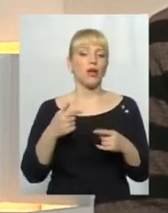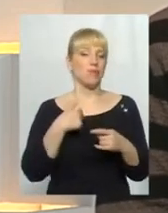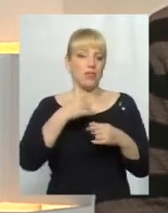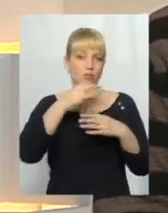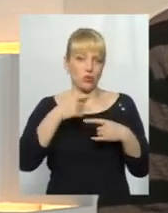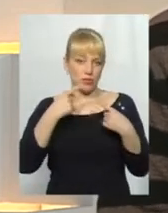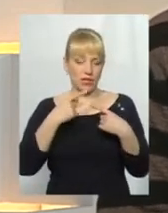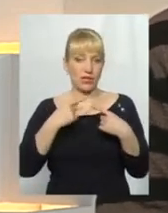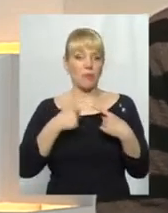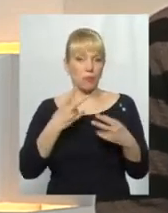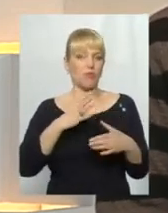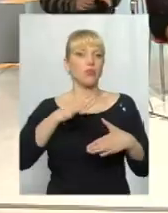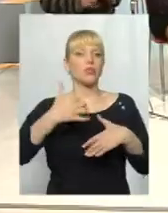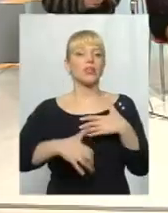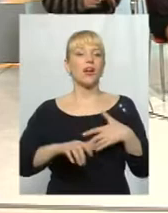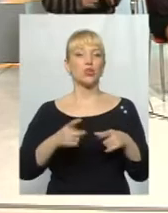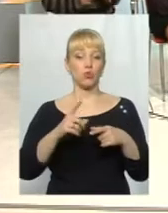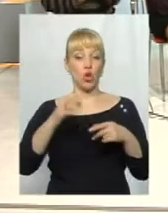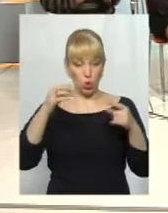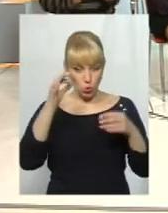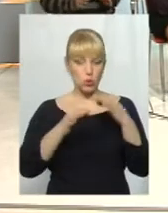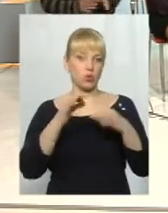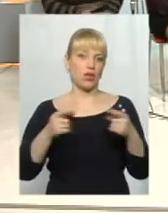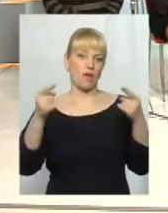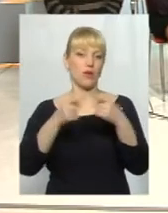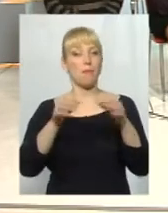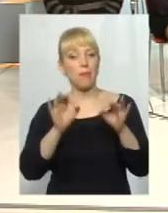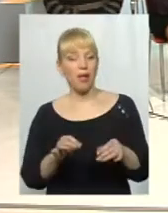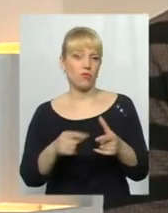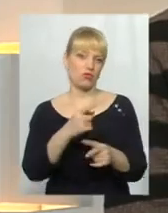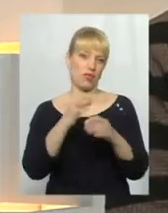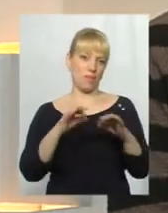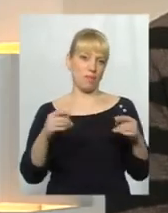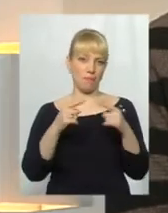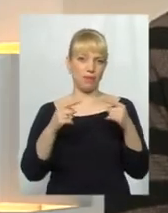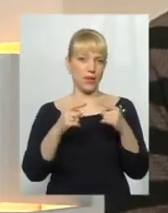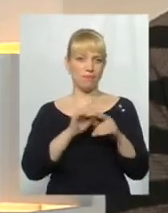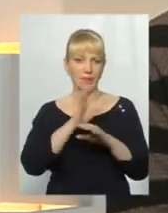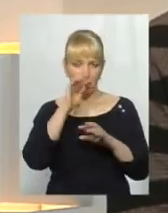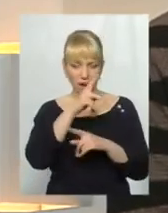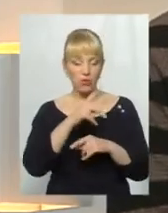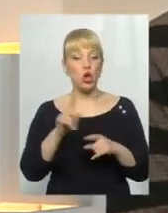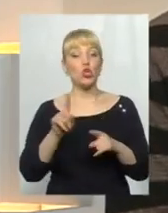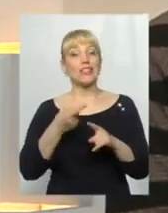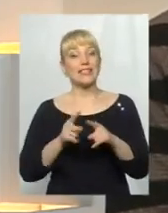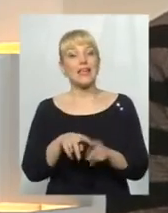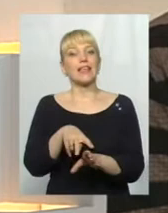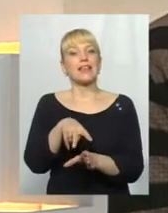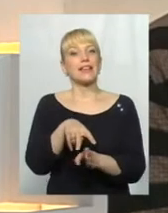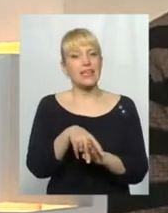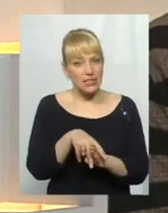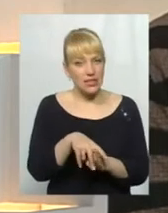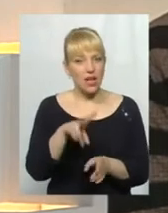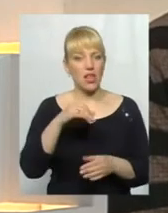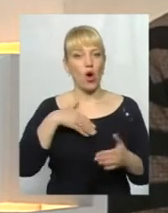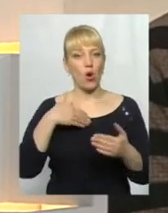пори, поки суд не визначиться, правильно там чи неправильно. А потім вже будемо приймати рішення. Те, що це є тиск на громадських активістів,